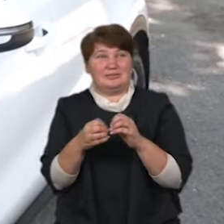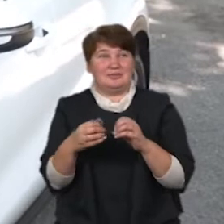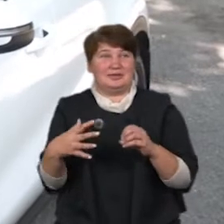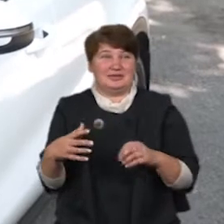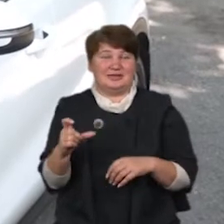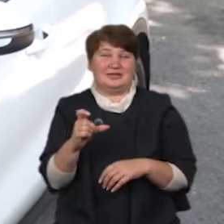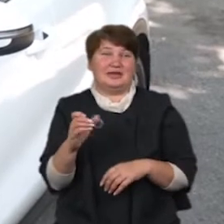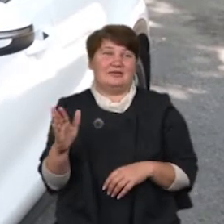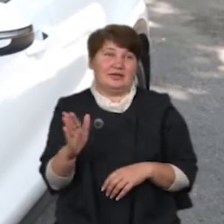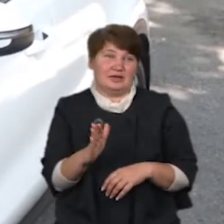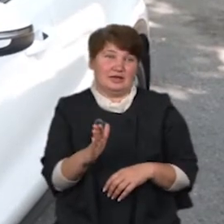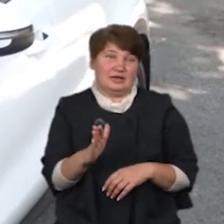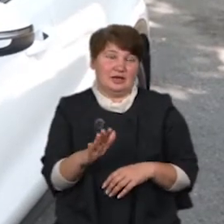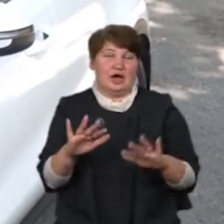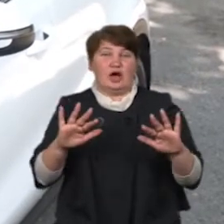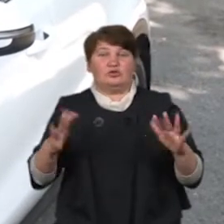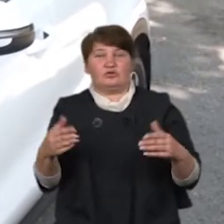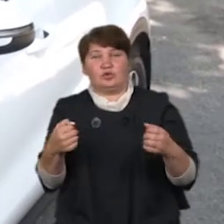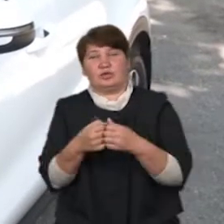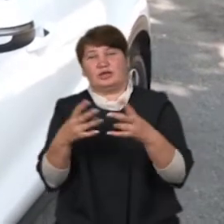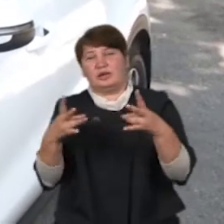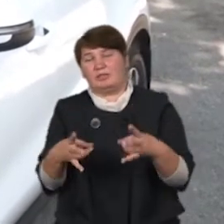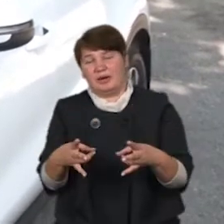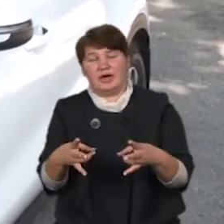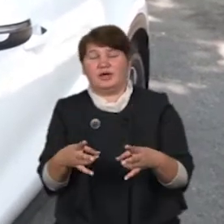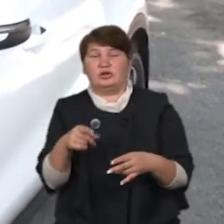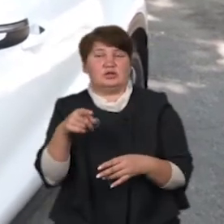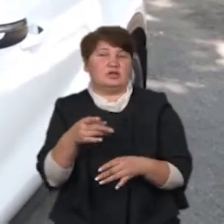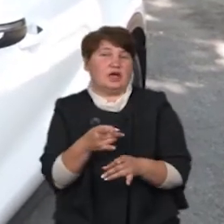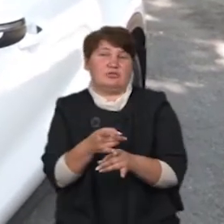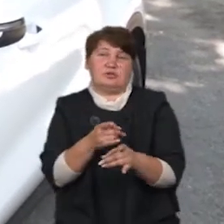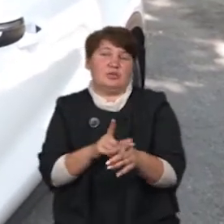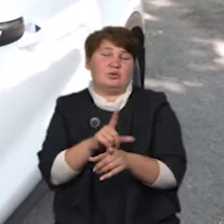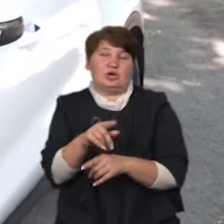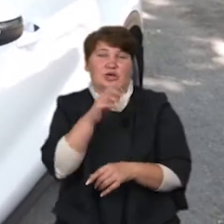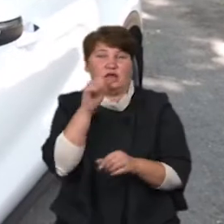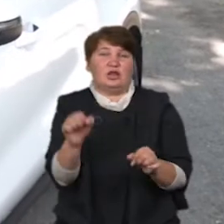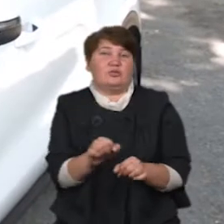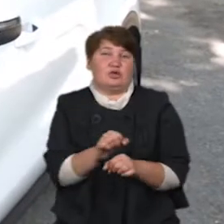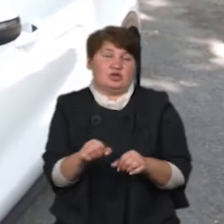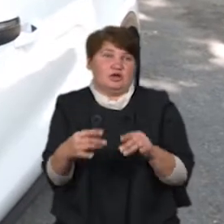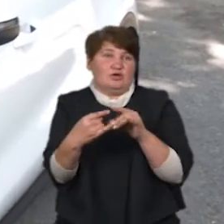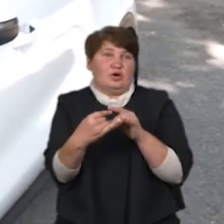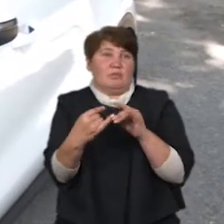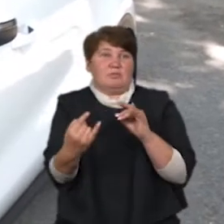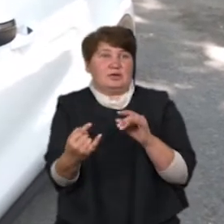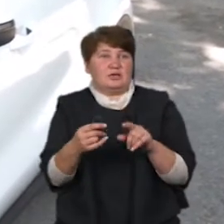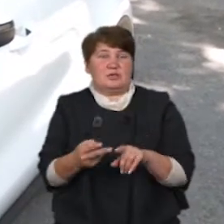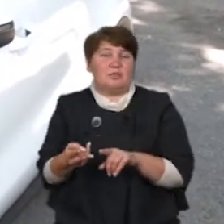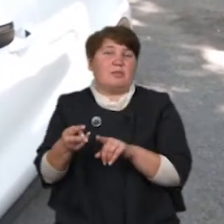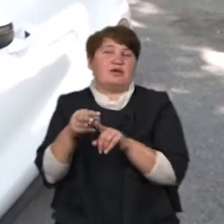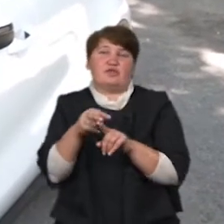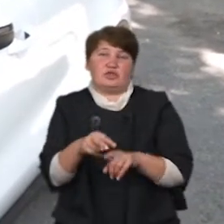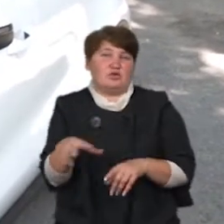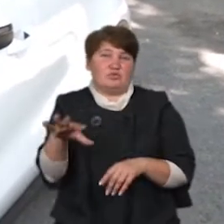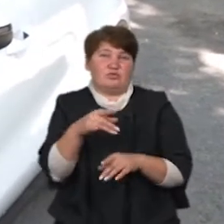хоч одне ДТП, тобто рух повністю паралізований, також міст він дуже перевантажний, тому що всі